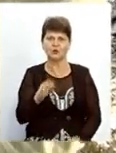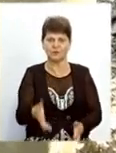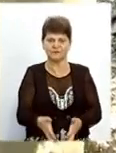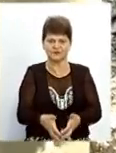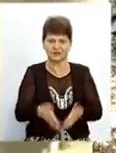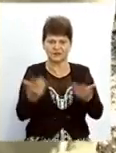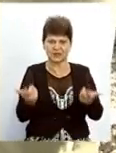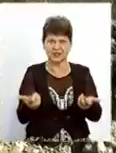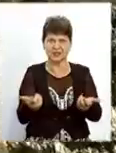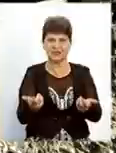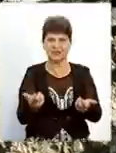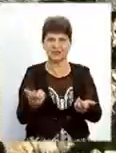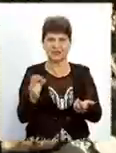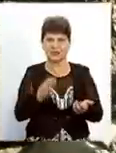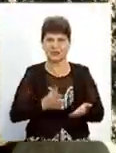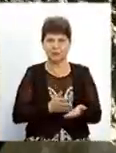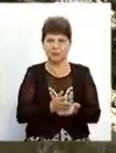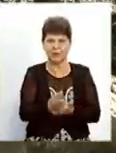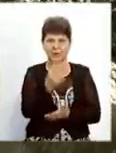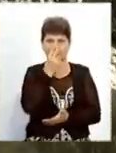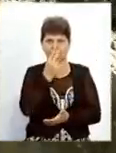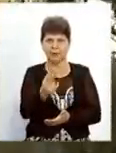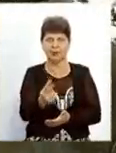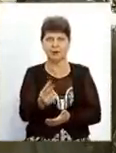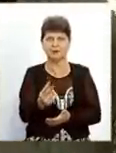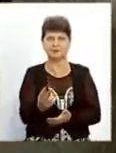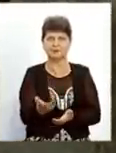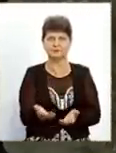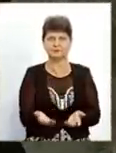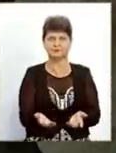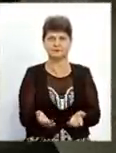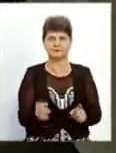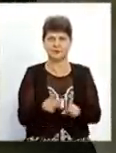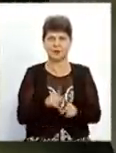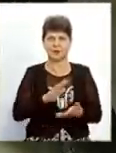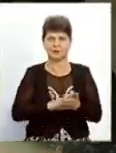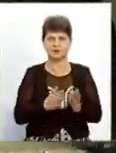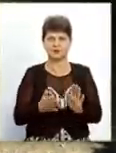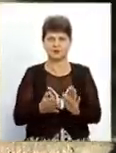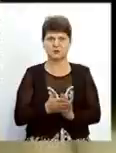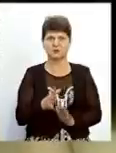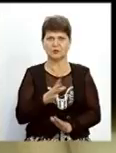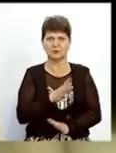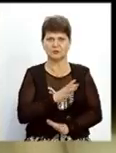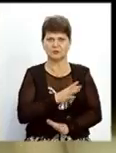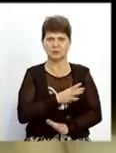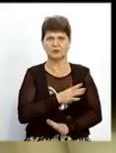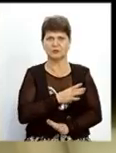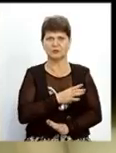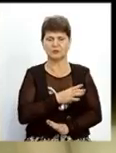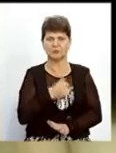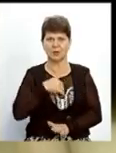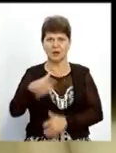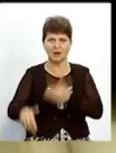мережі і, як ви бачите, в такому стані вони були нами одному. Ми